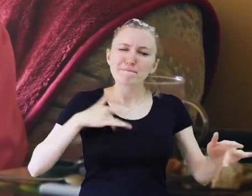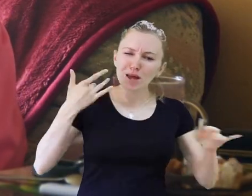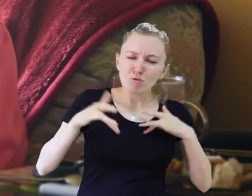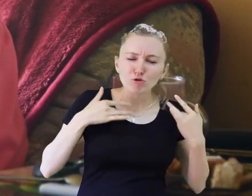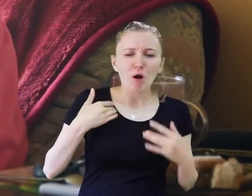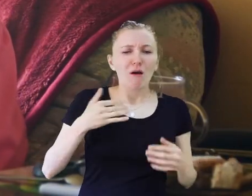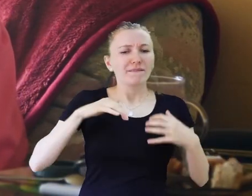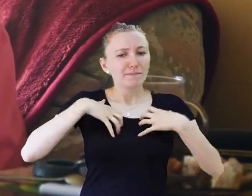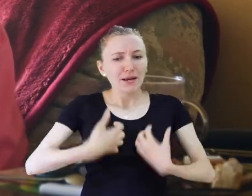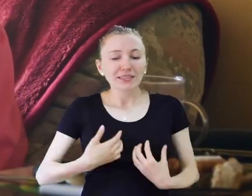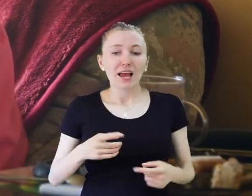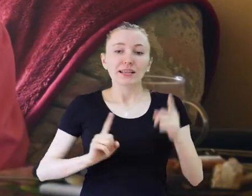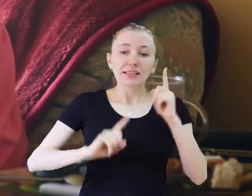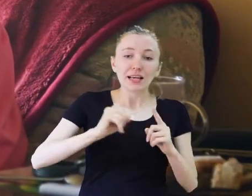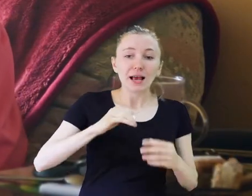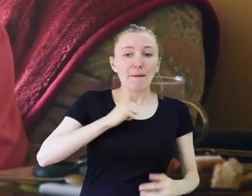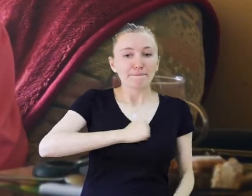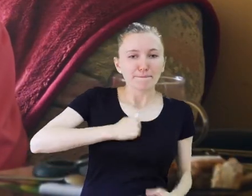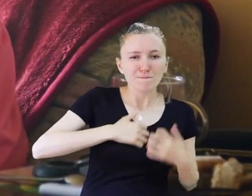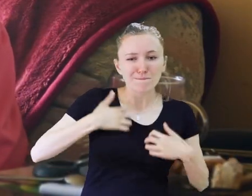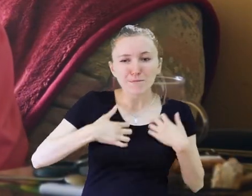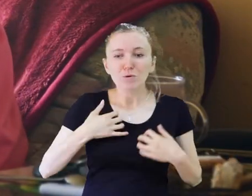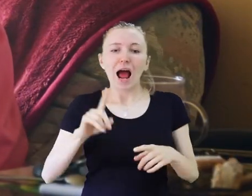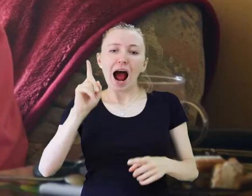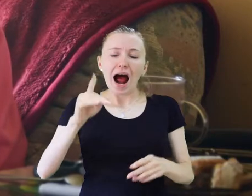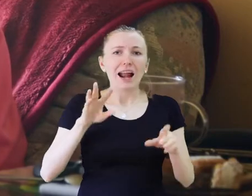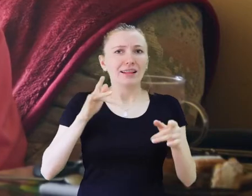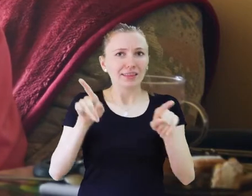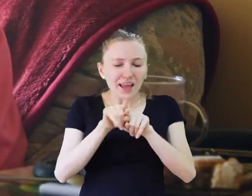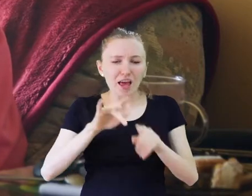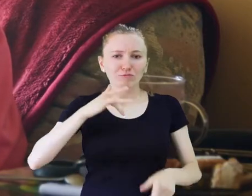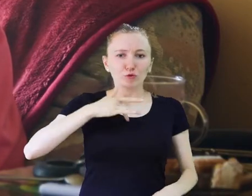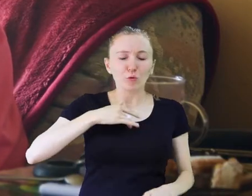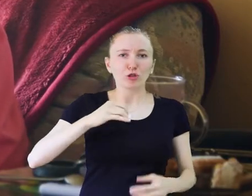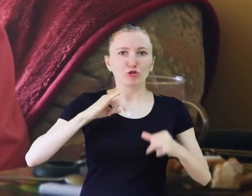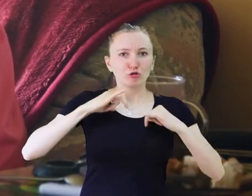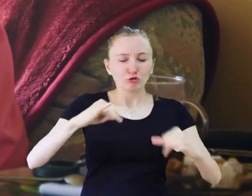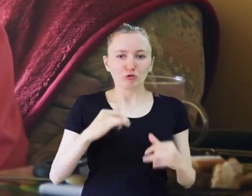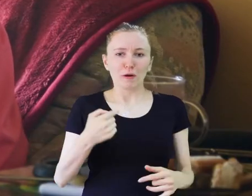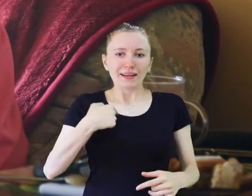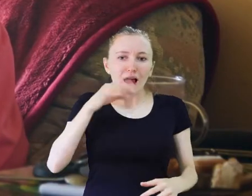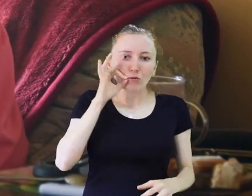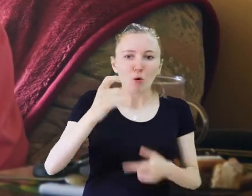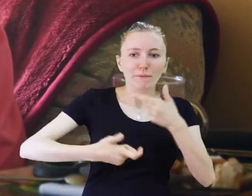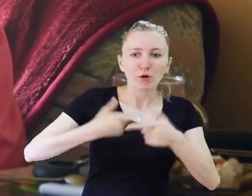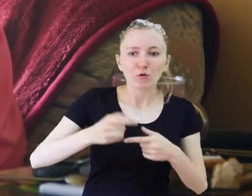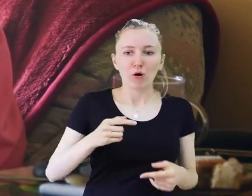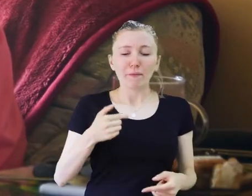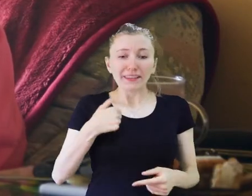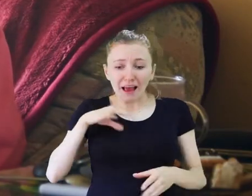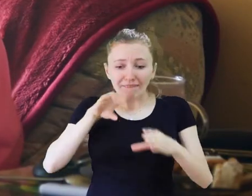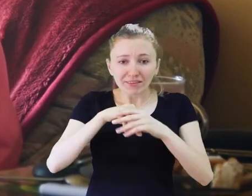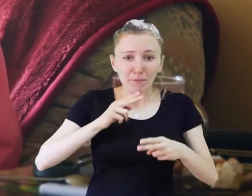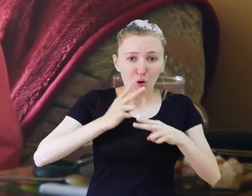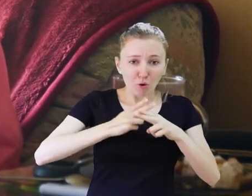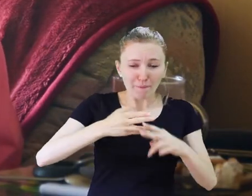dawało naprawdę takie zmęczenie, czasem rozgoryczenie, ale i taką wewnętrzną